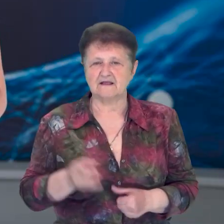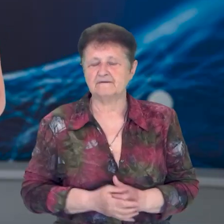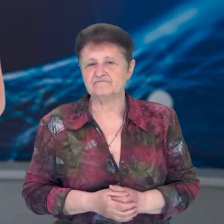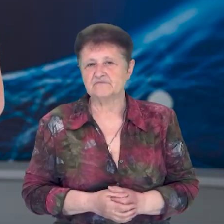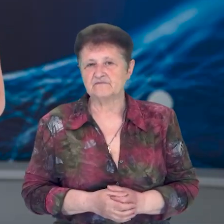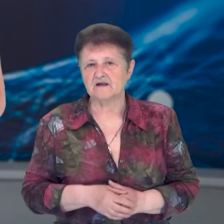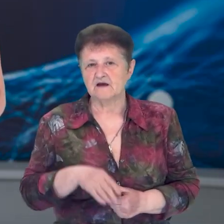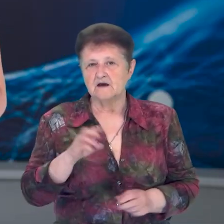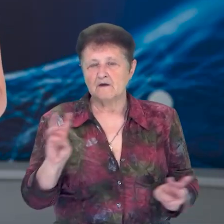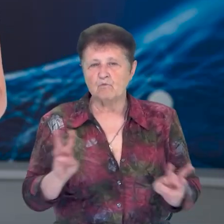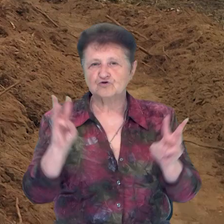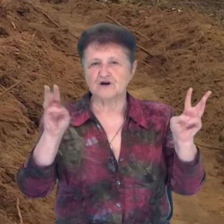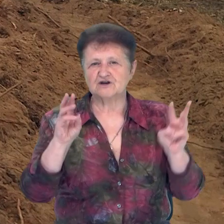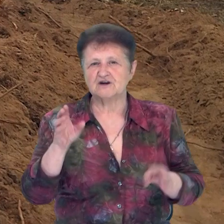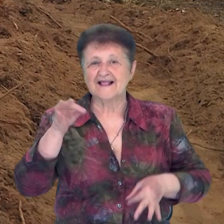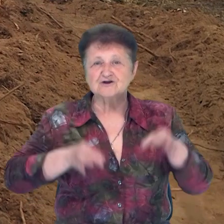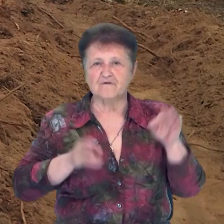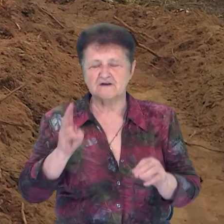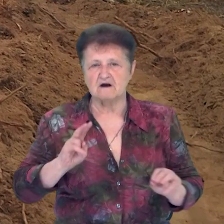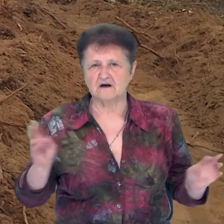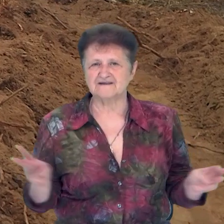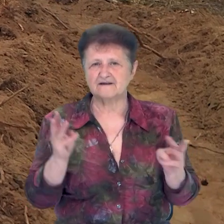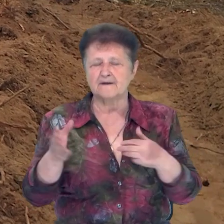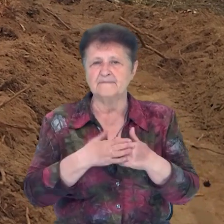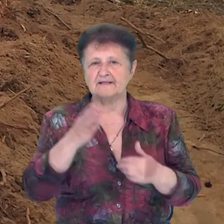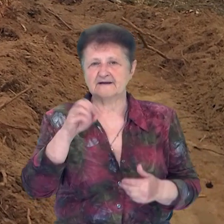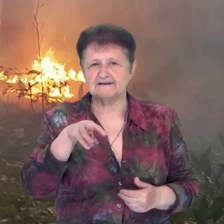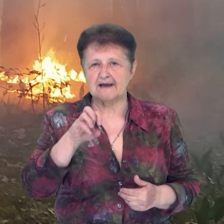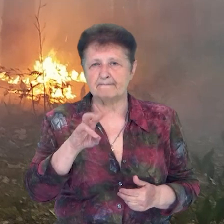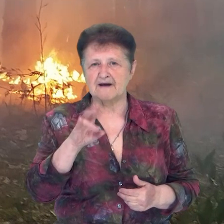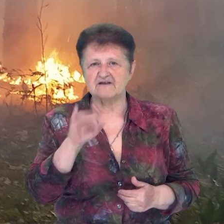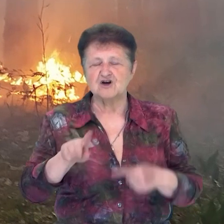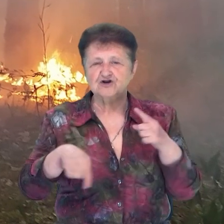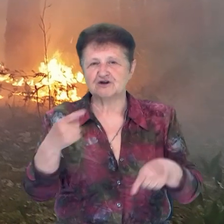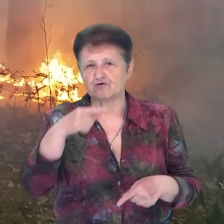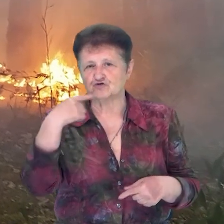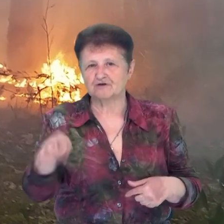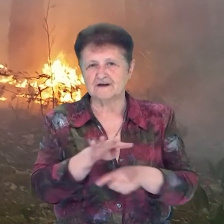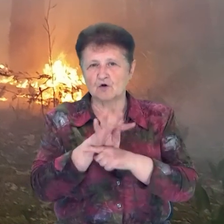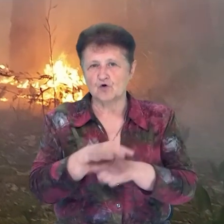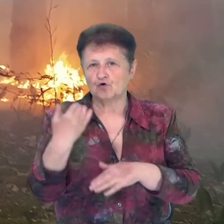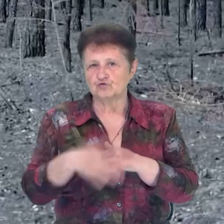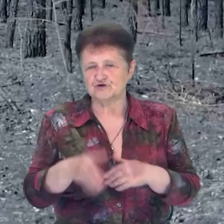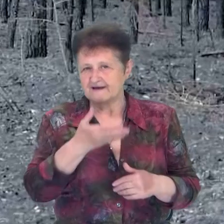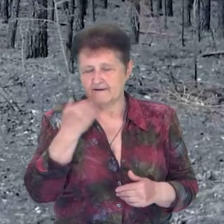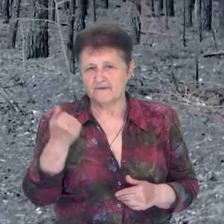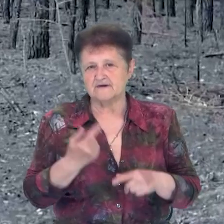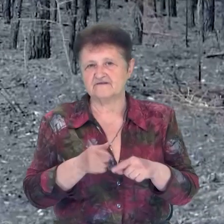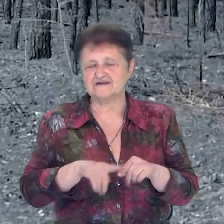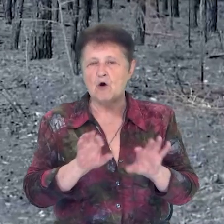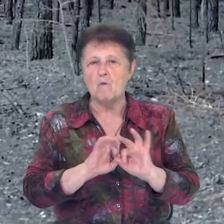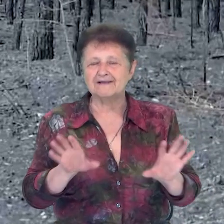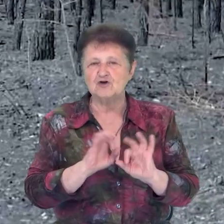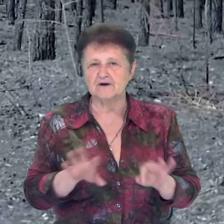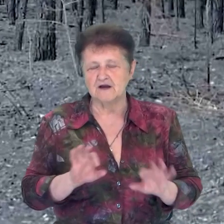Лісової пожежі, яка зайнялася біля кордону в Семенівській громаді через російські обстріли, уже немає. Про це в коментарі